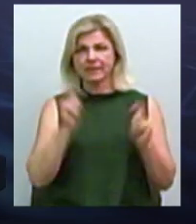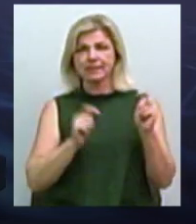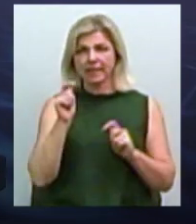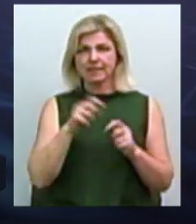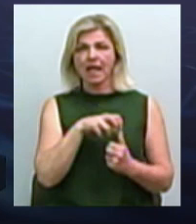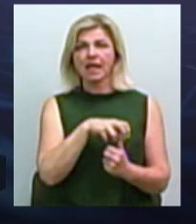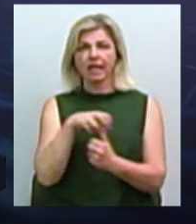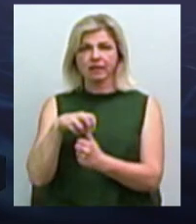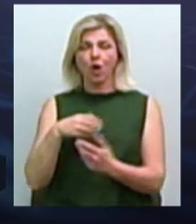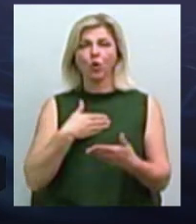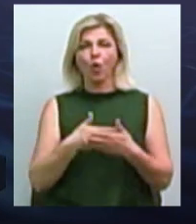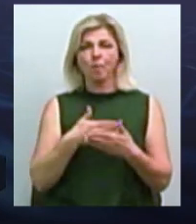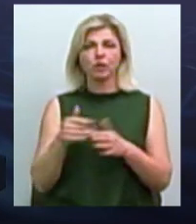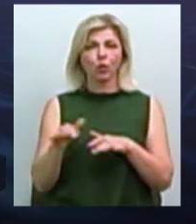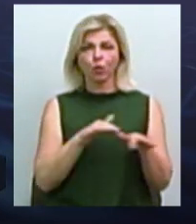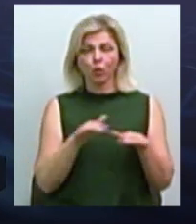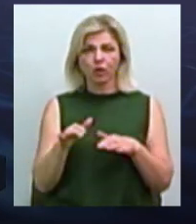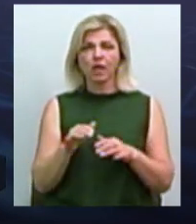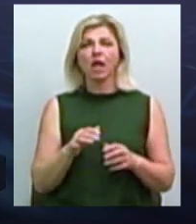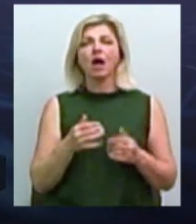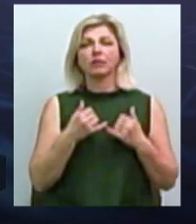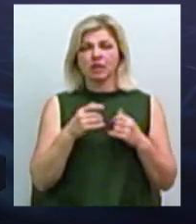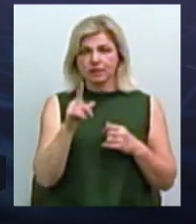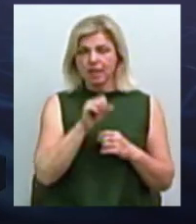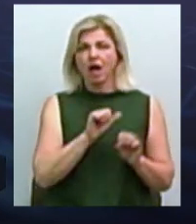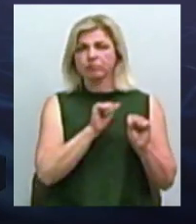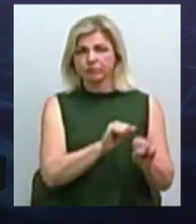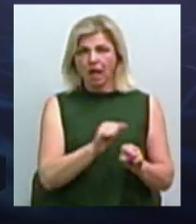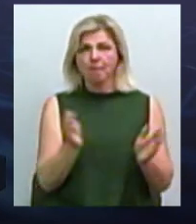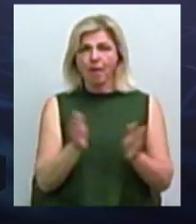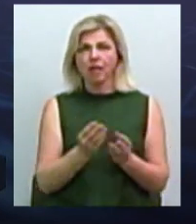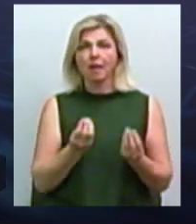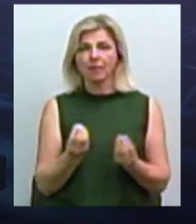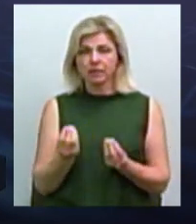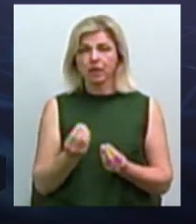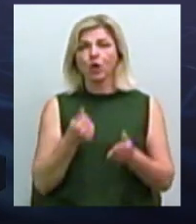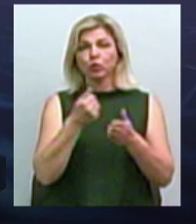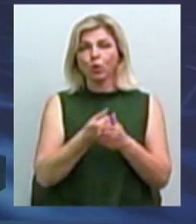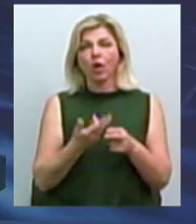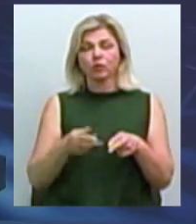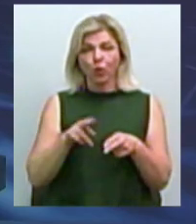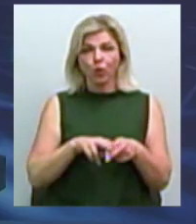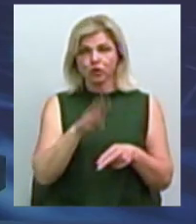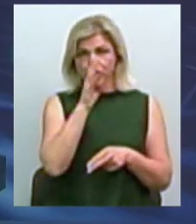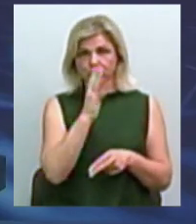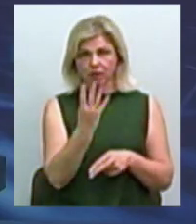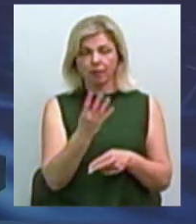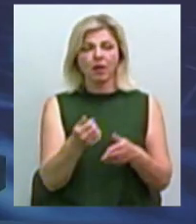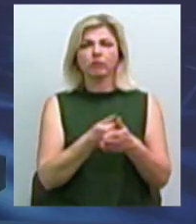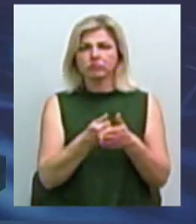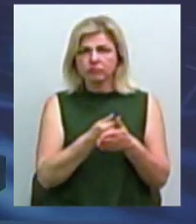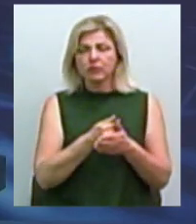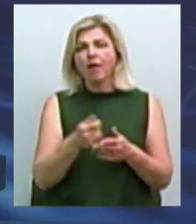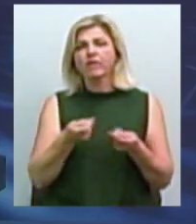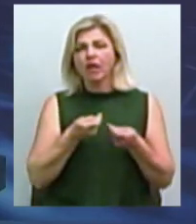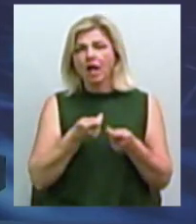лідерів громадського руху, які представляють інтереси малого бізнесу. І там було прийнято рішення. Ми до того 4 місяці доводили владі, що